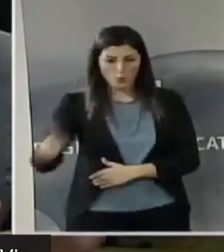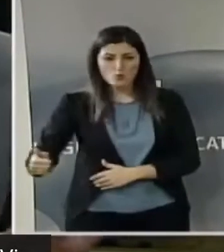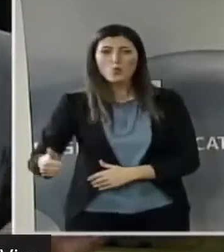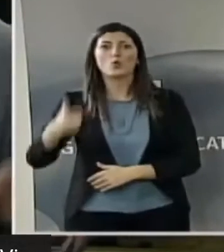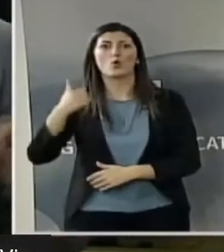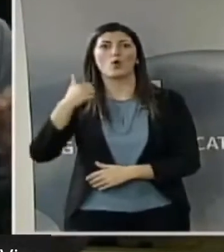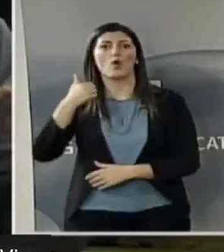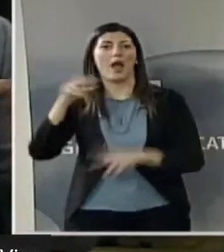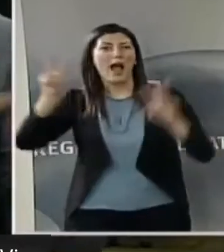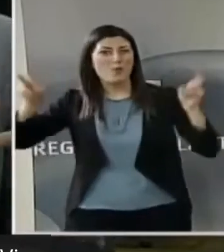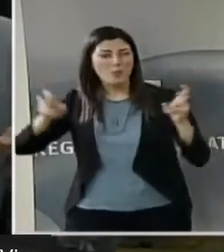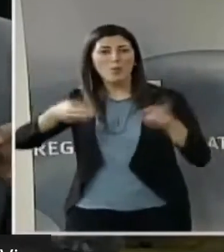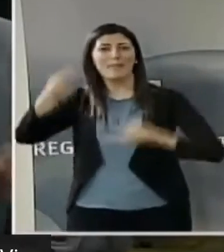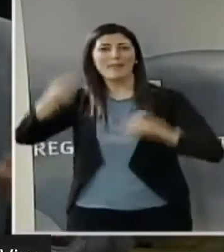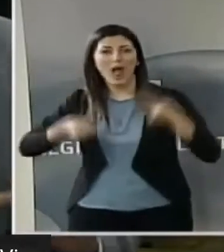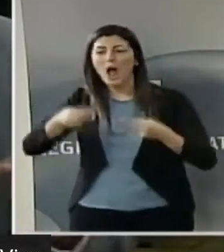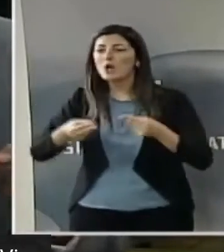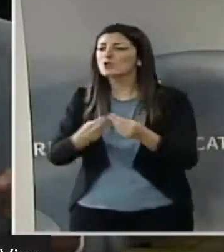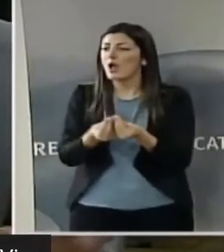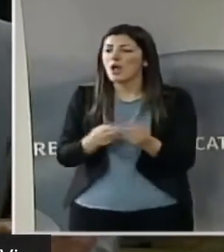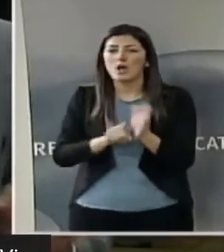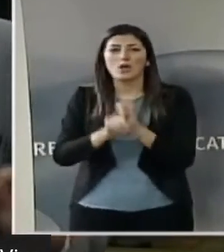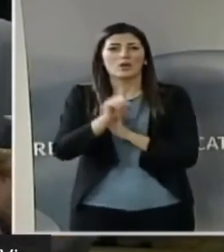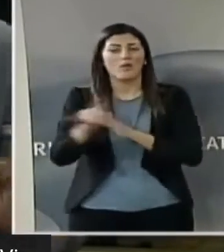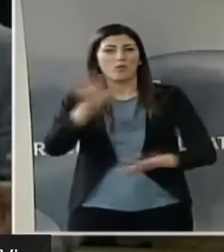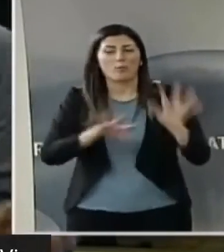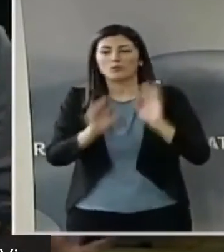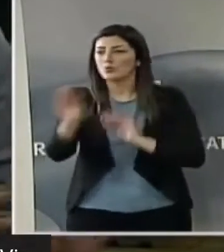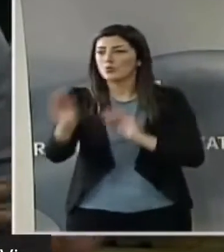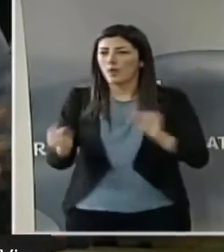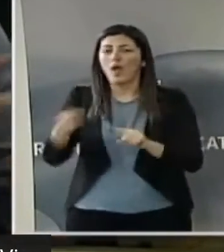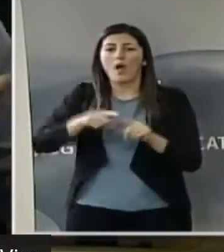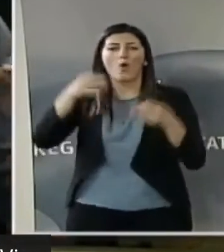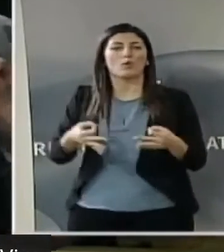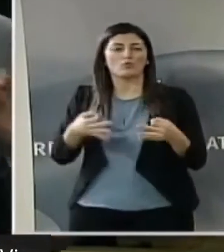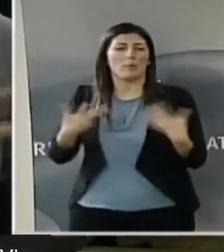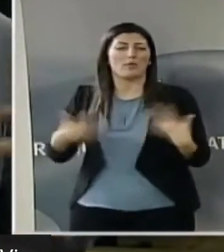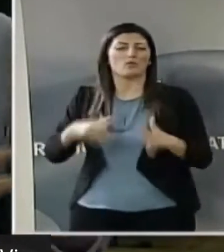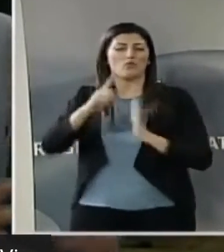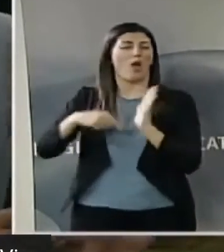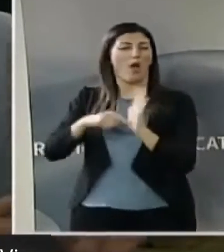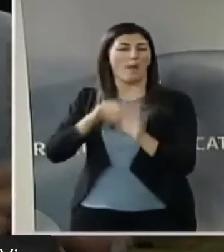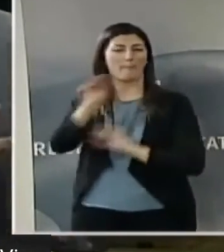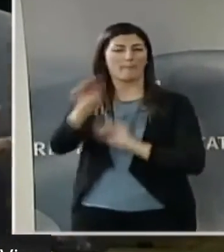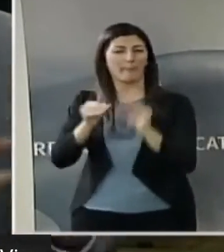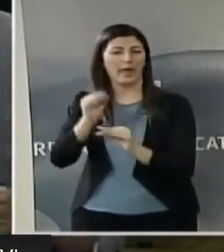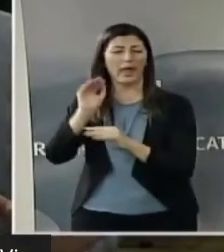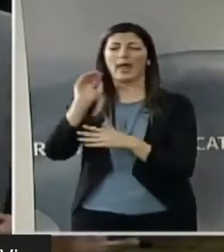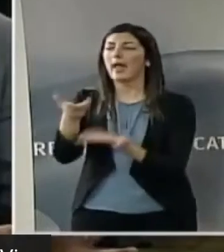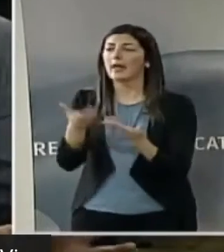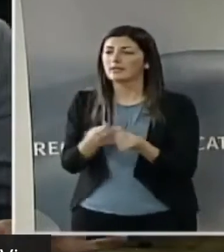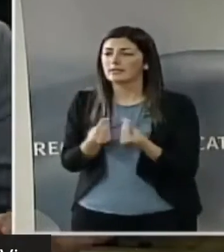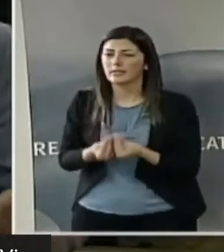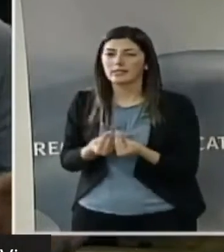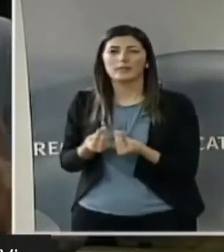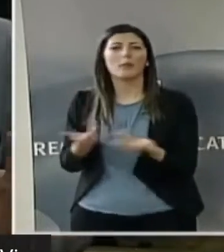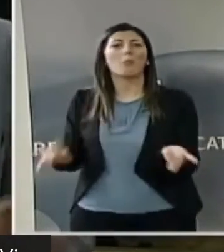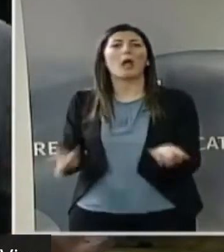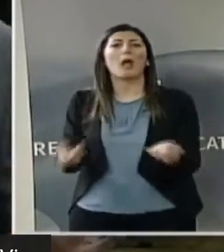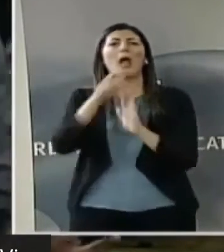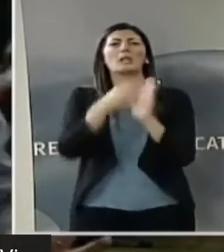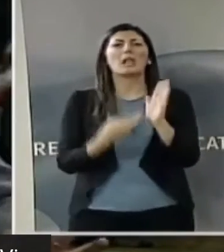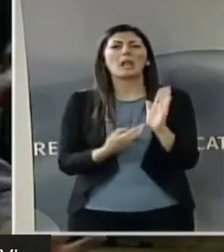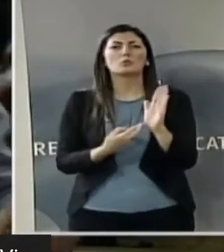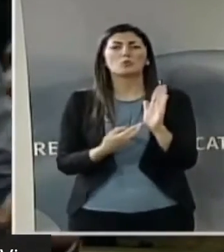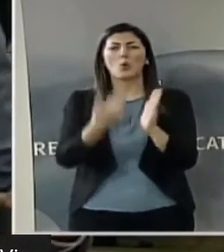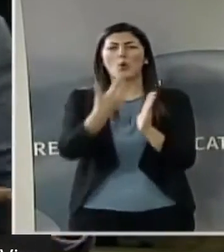bilanci, come siamo, io chiedo questa informazione, l'ho fatto anche ufficialmente, da me sì, non arriva niente, non arriva una relazione in consiglio,